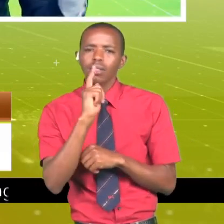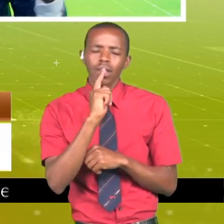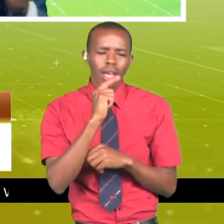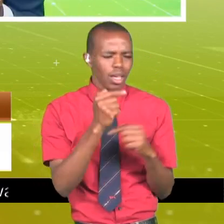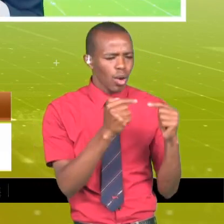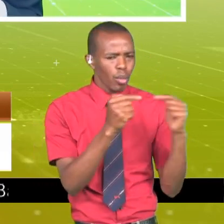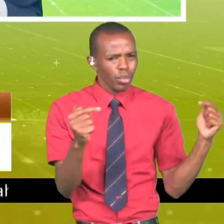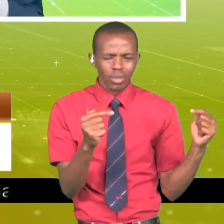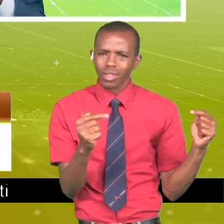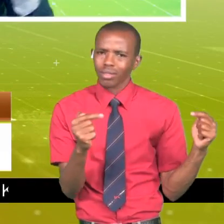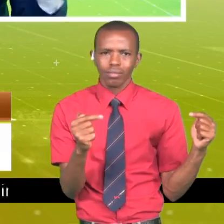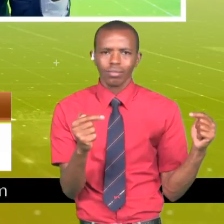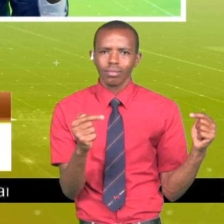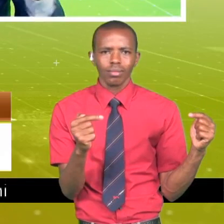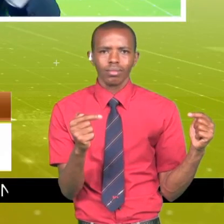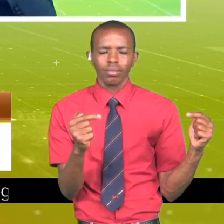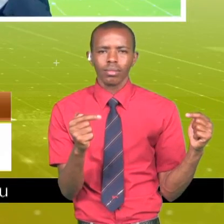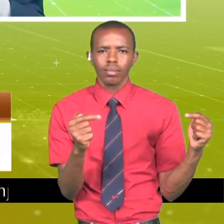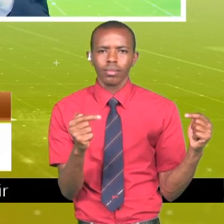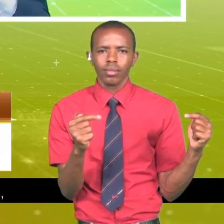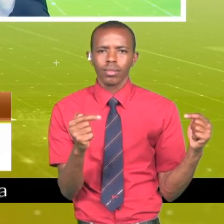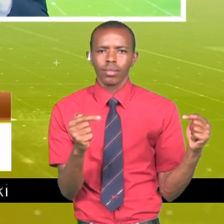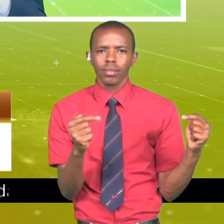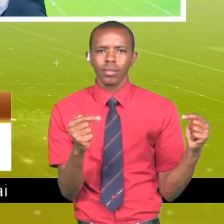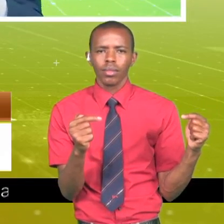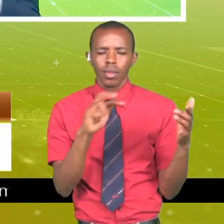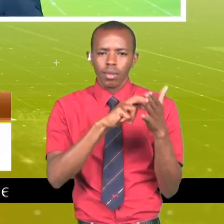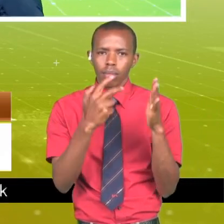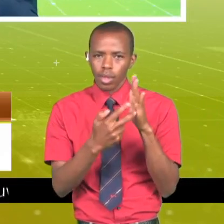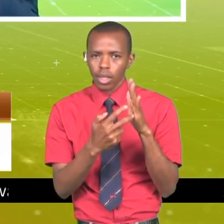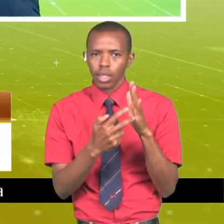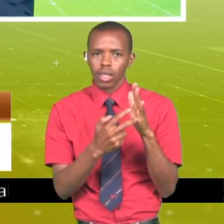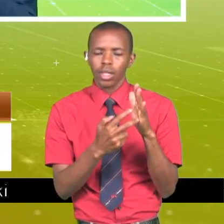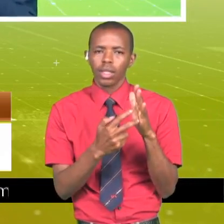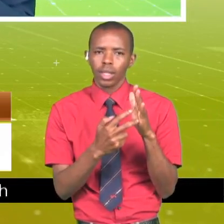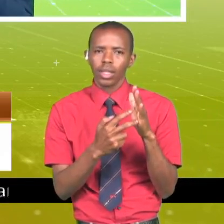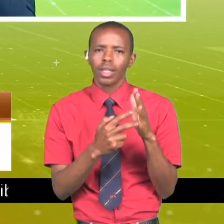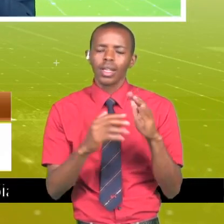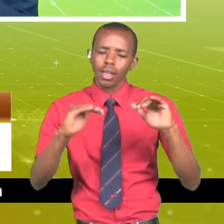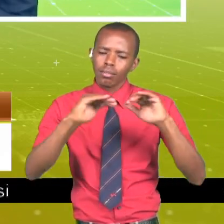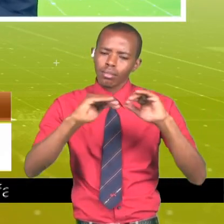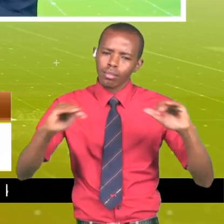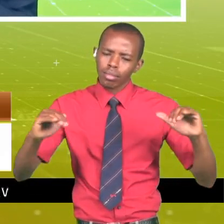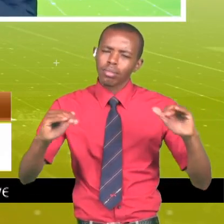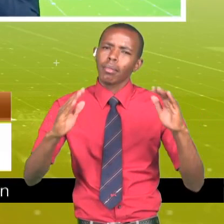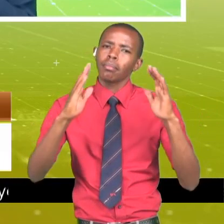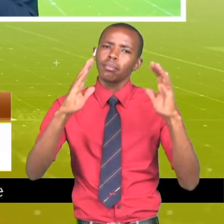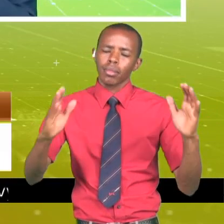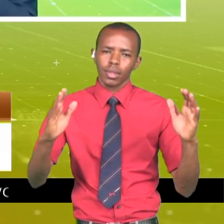IPI, BBI, nini. Kumanisha ya kuamba kutakuwa na mugawanyiko mukubwa sana.